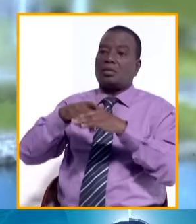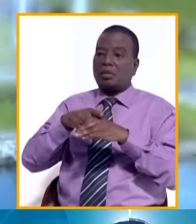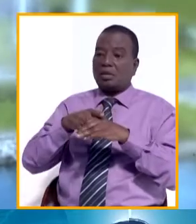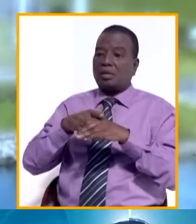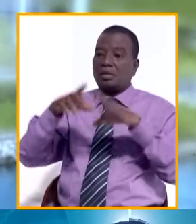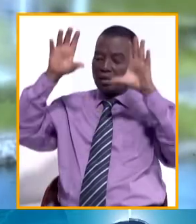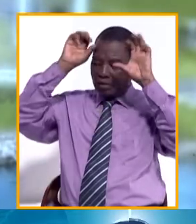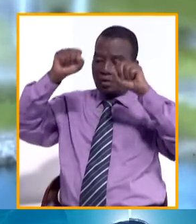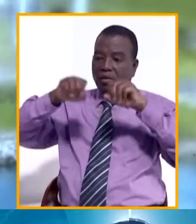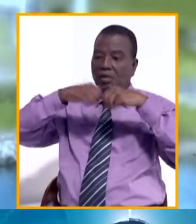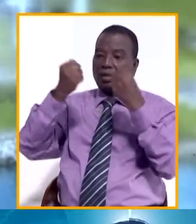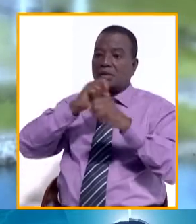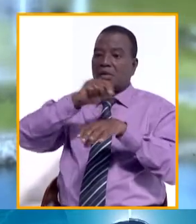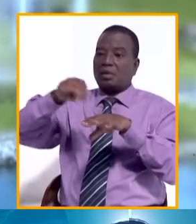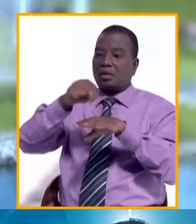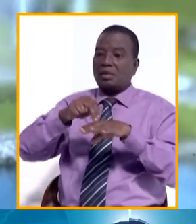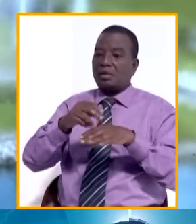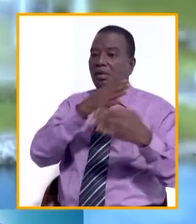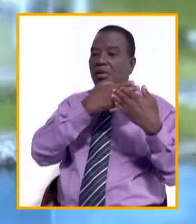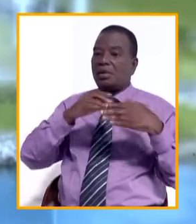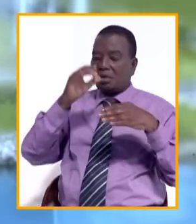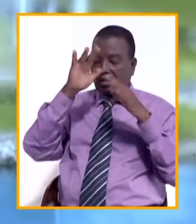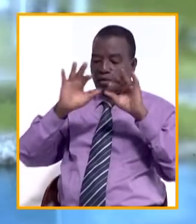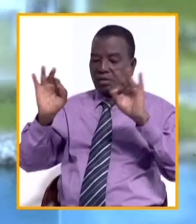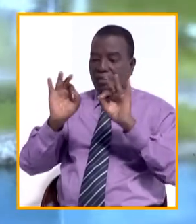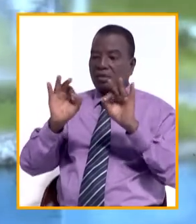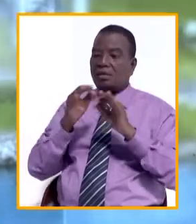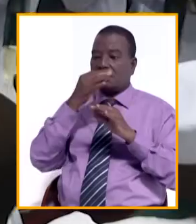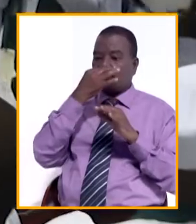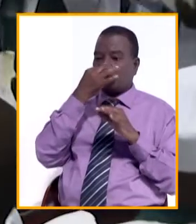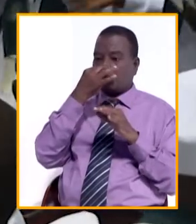le président de l'Assemblée nationale, patron de la cérémonie. » Parga se reconnaît.